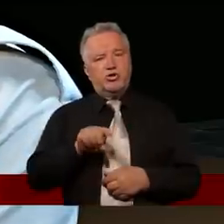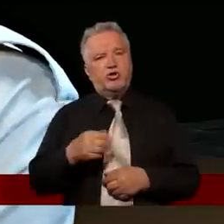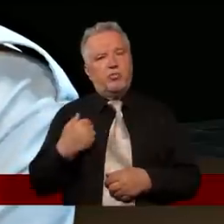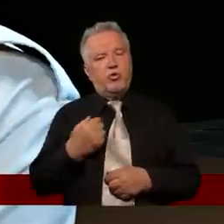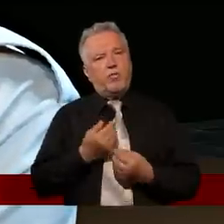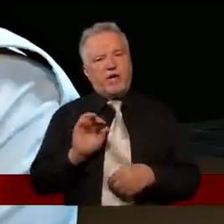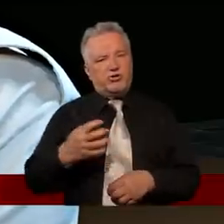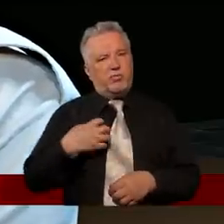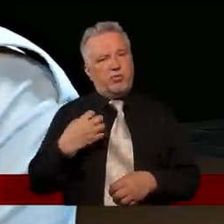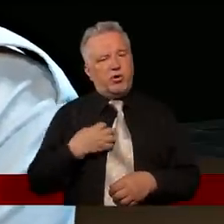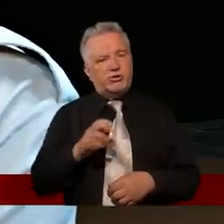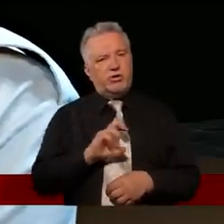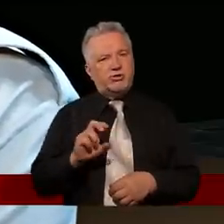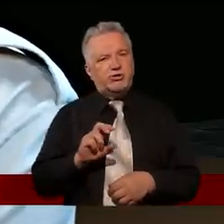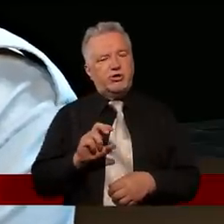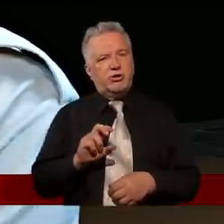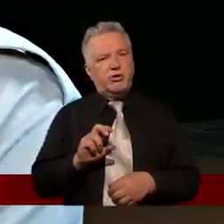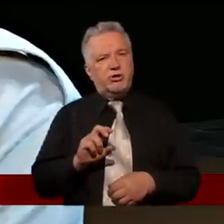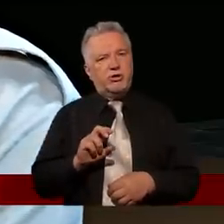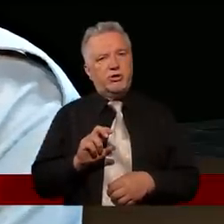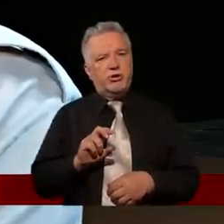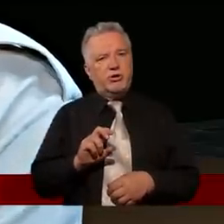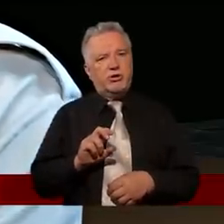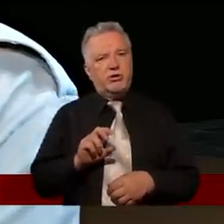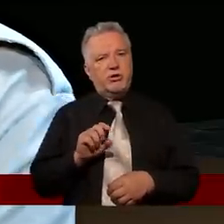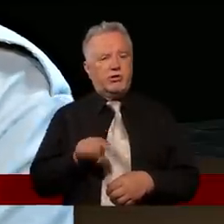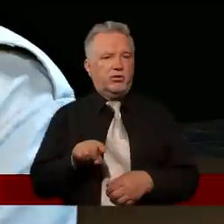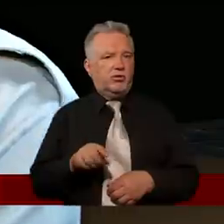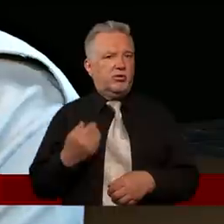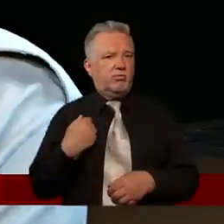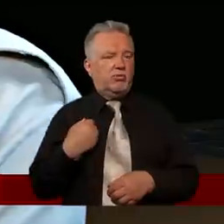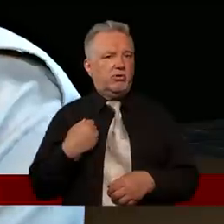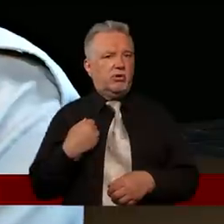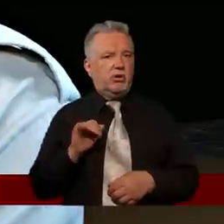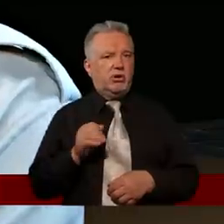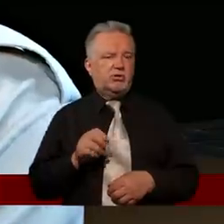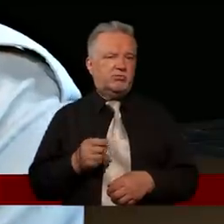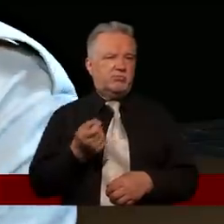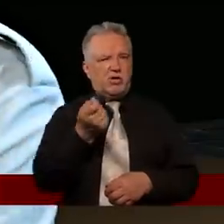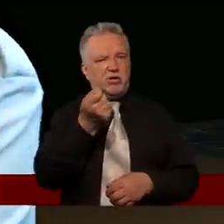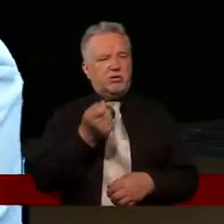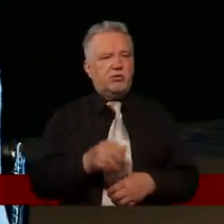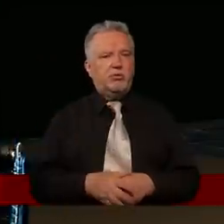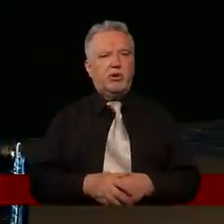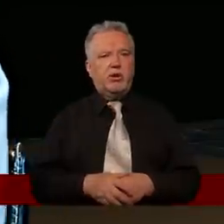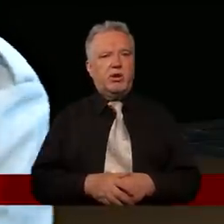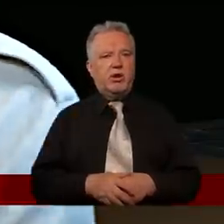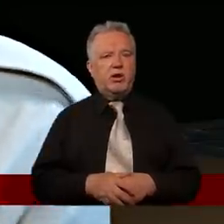było coś bardzo bolesnego, czy coś, mnie poruszyło, czy coś, co było takie, jak to się, ja to określam, niezdrobne. To takie, no,